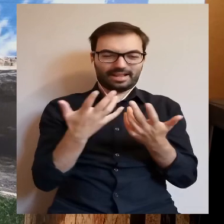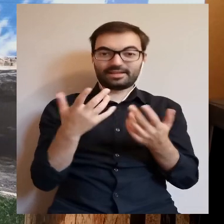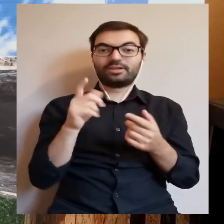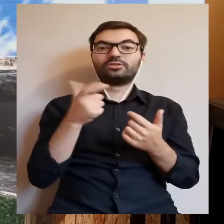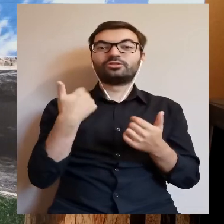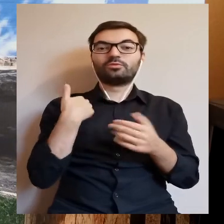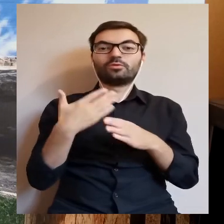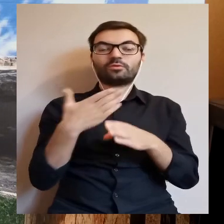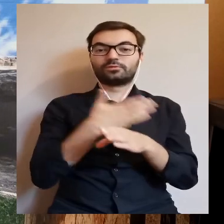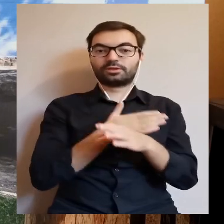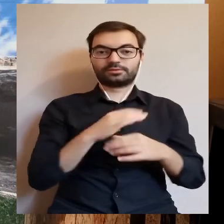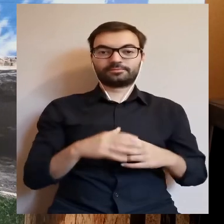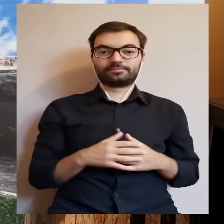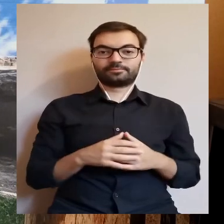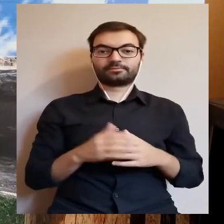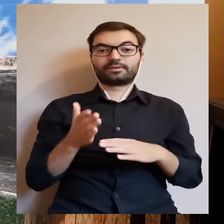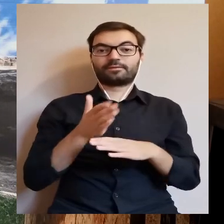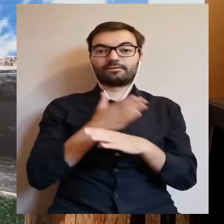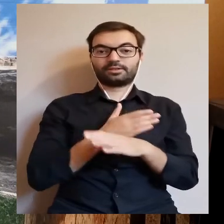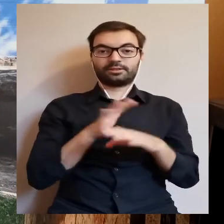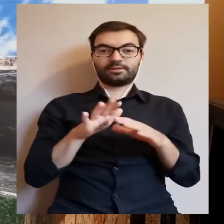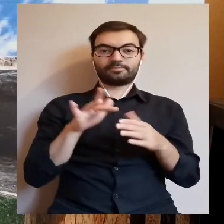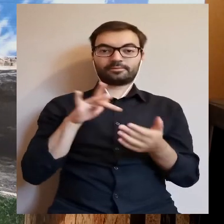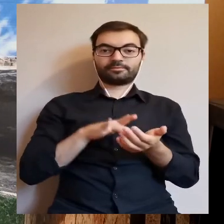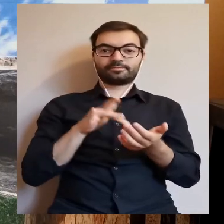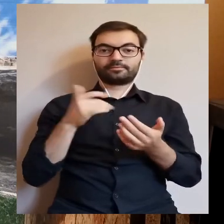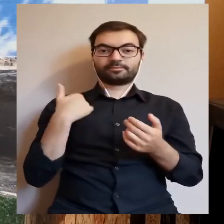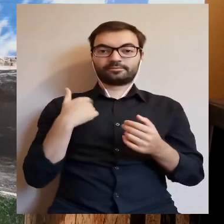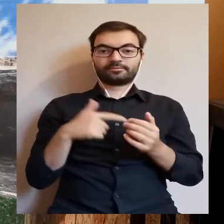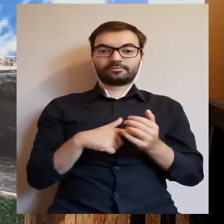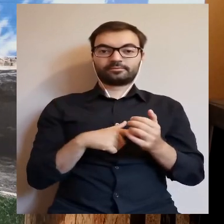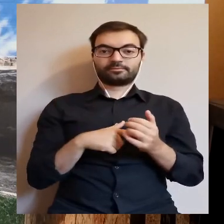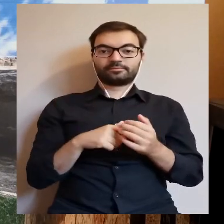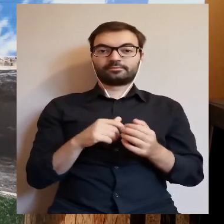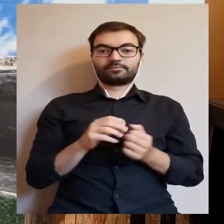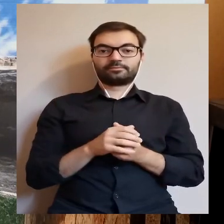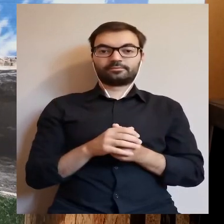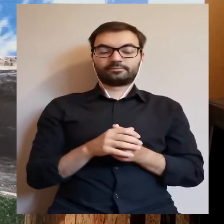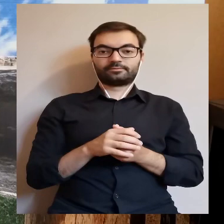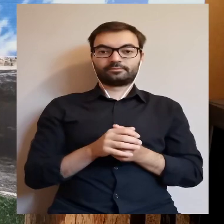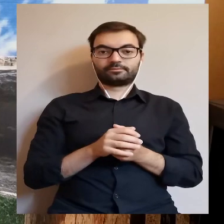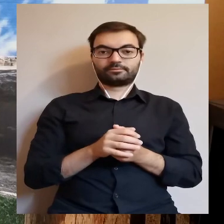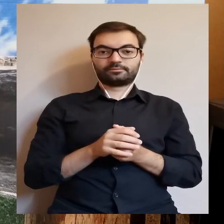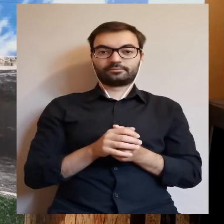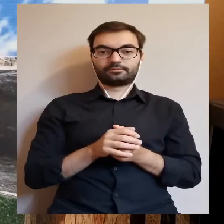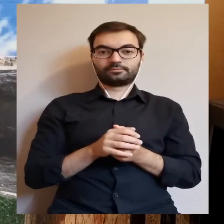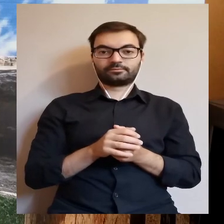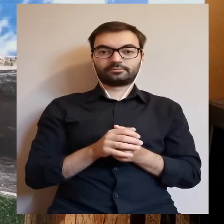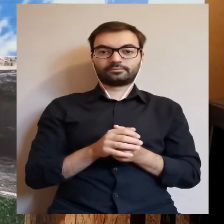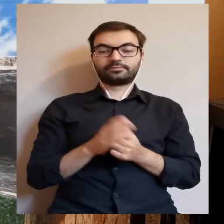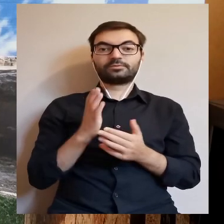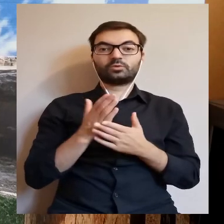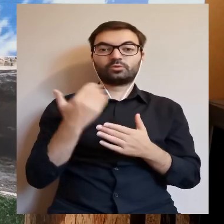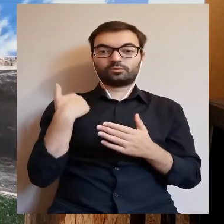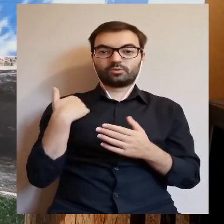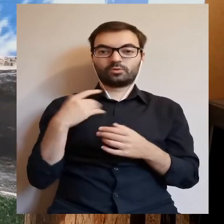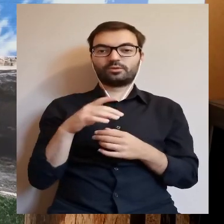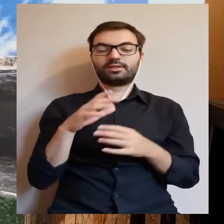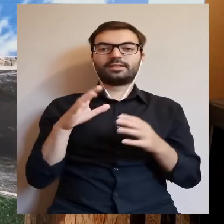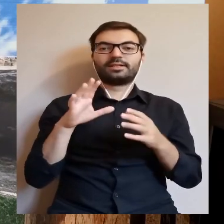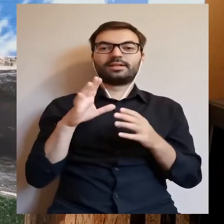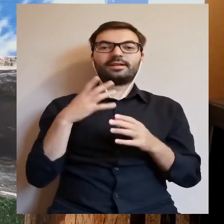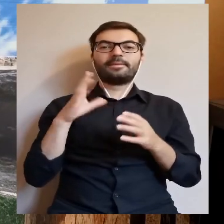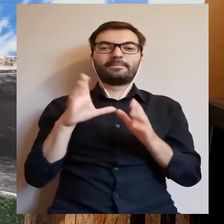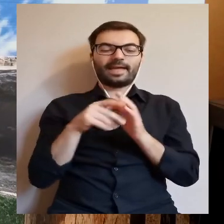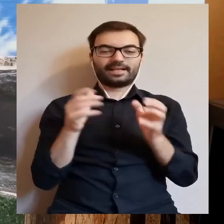Ale co tam było wcześniej? Wcześniej w tamtym miejscu, kiedy już istniał gród,